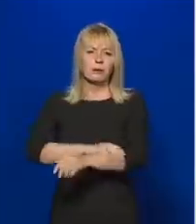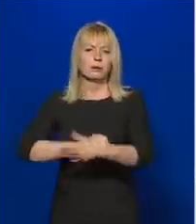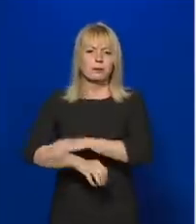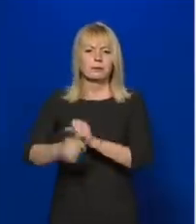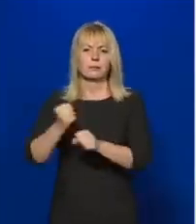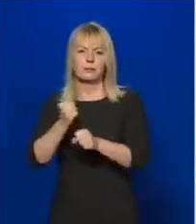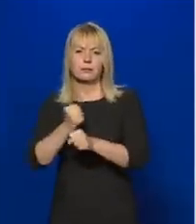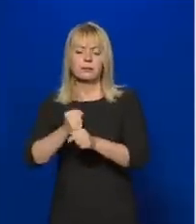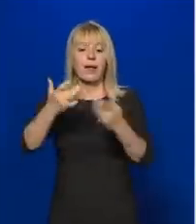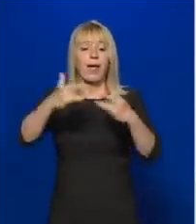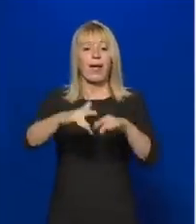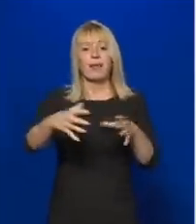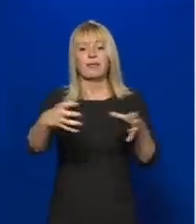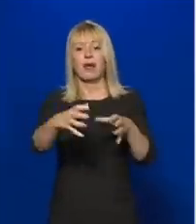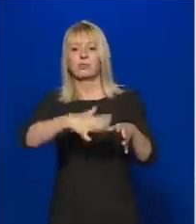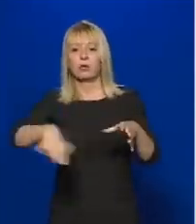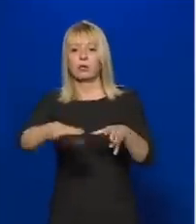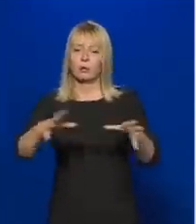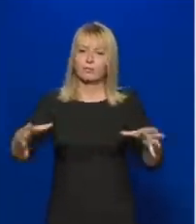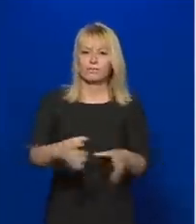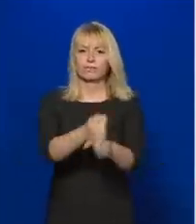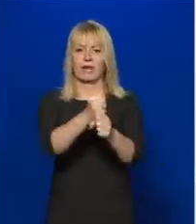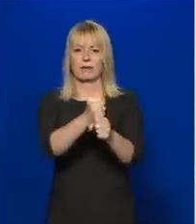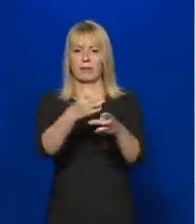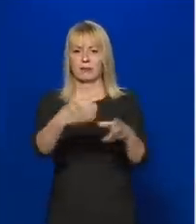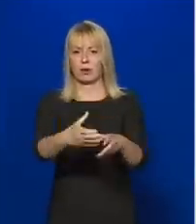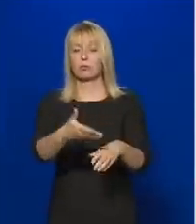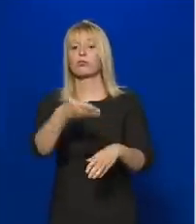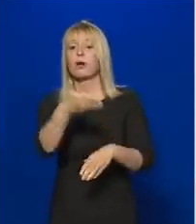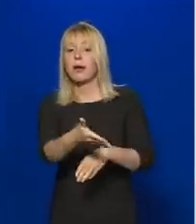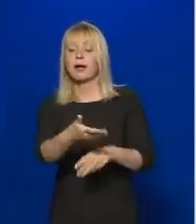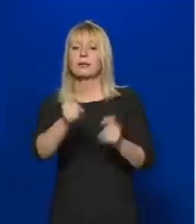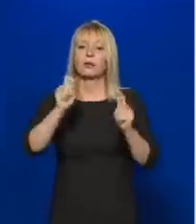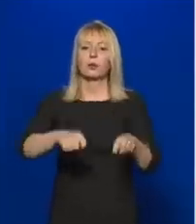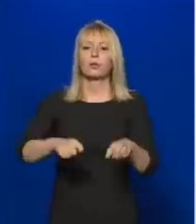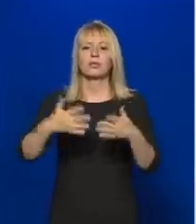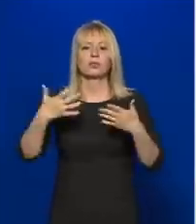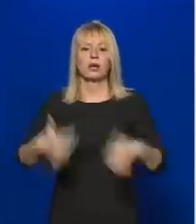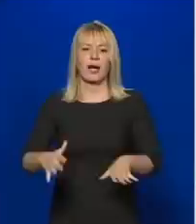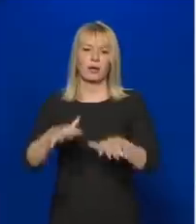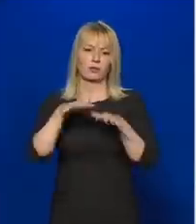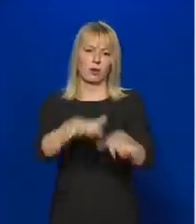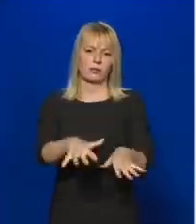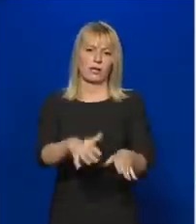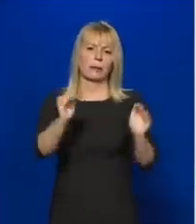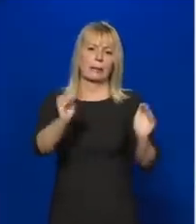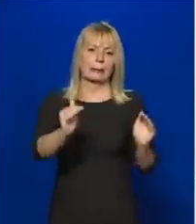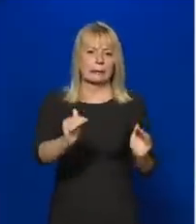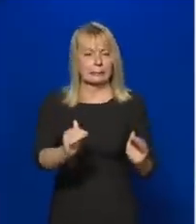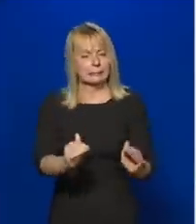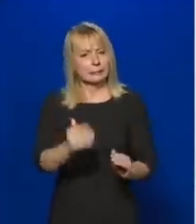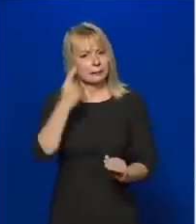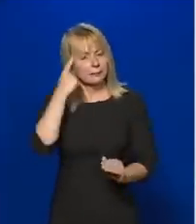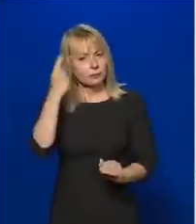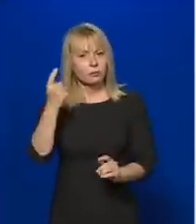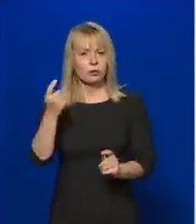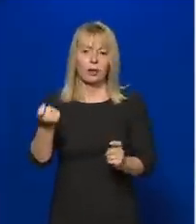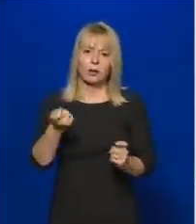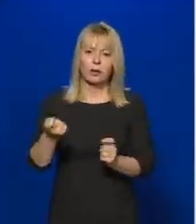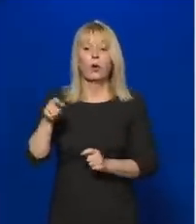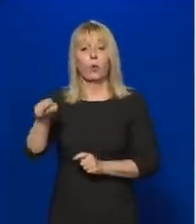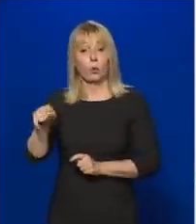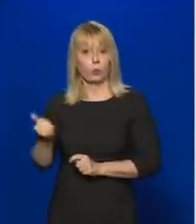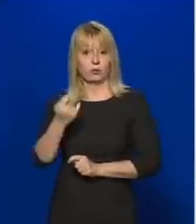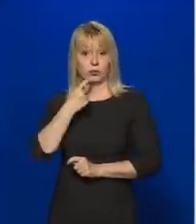helyi társadalmat egyben tudja tartani, és hogy ennek a döntésnek a káros hatásai a lehetőleg mérsékeltebbek legyenek. Ő is